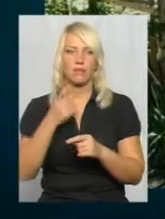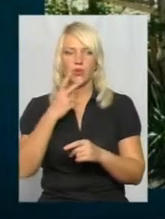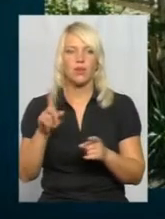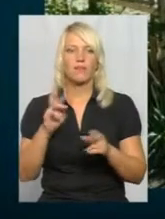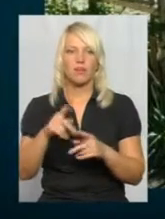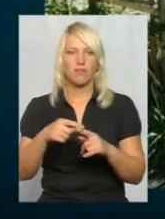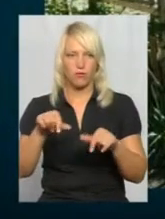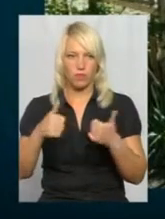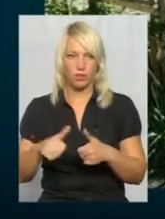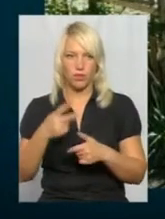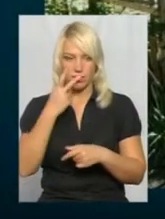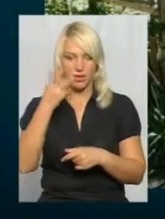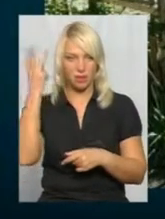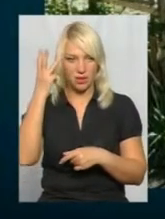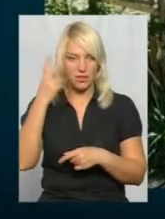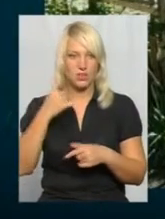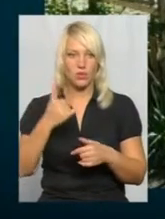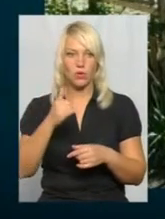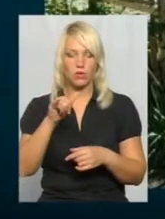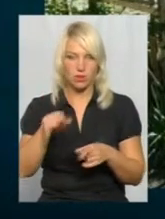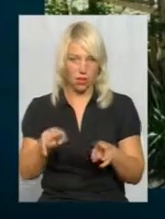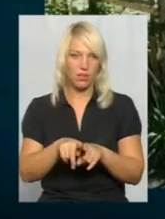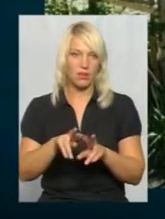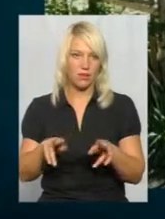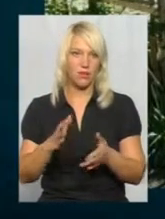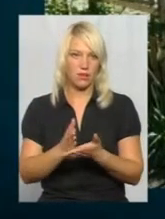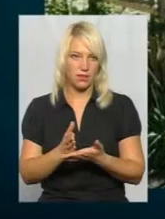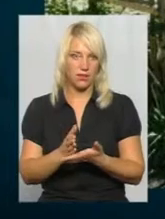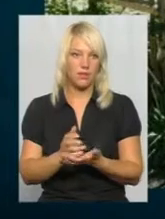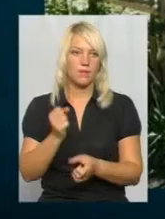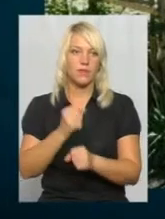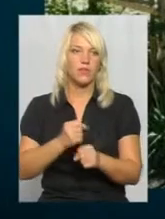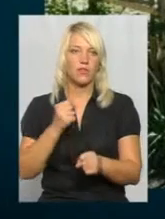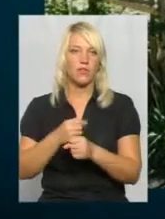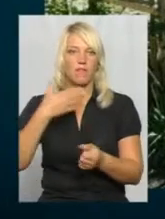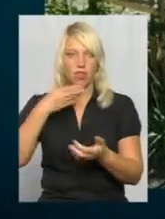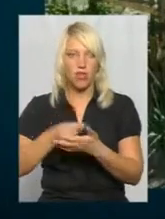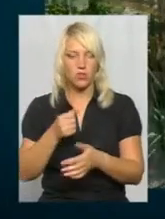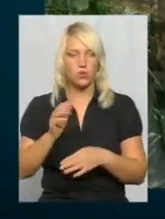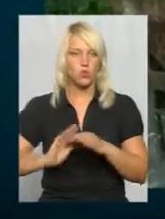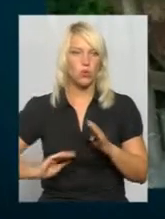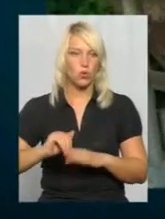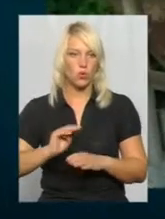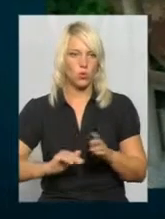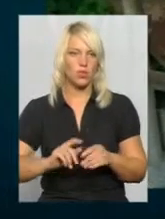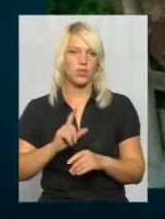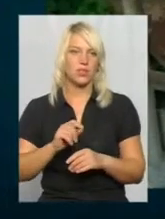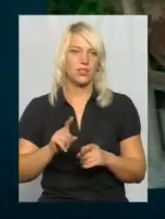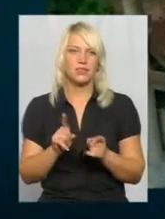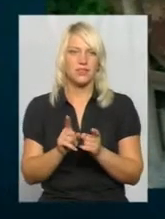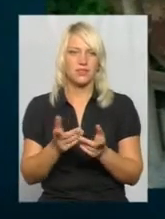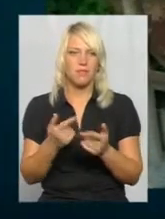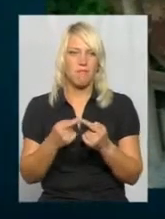От дивіться, в Хмельницькому такі теж є, зроблені власноруч з підручних